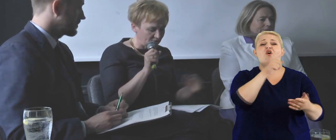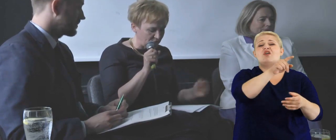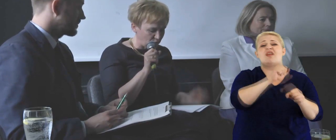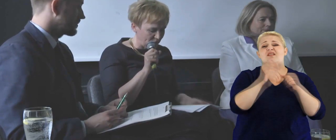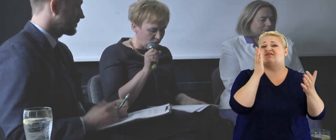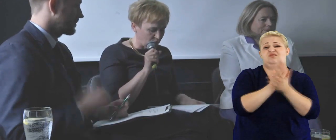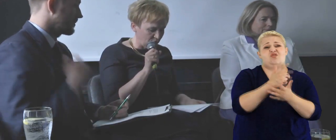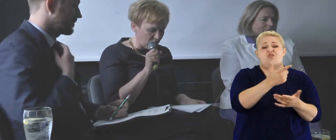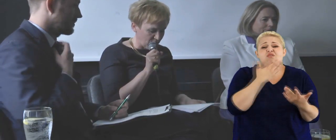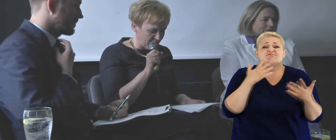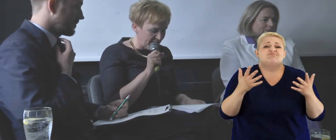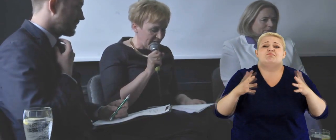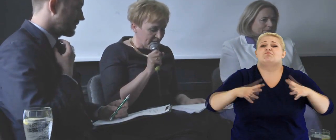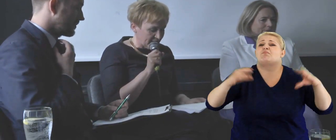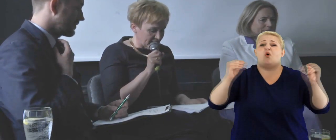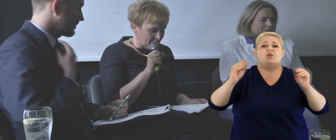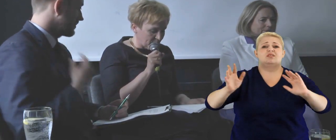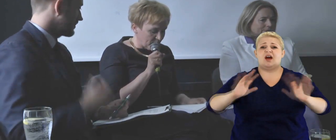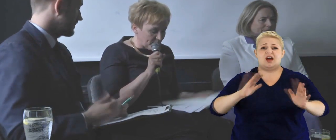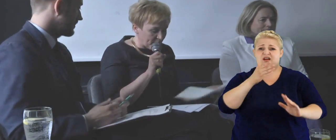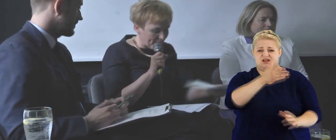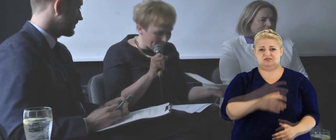to jest tylko taki czubek góry lodowej.